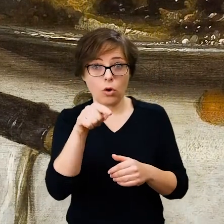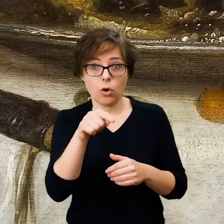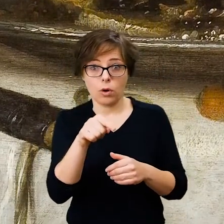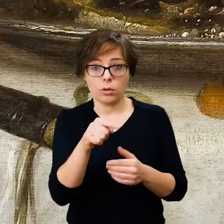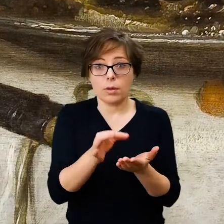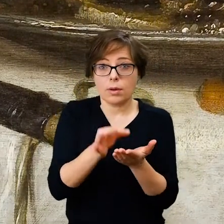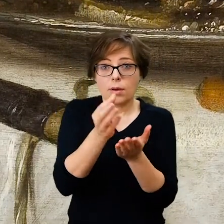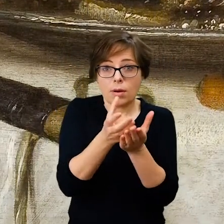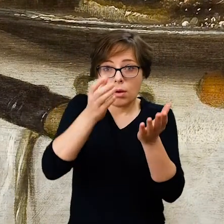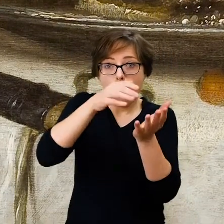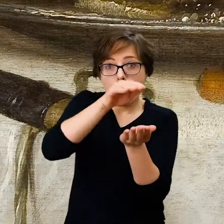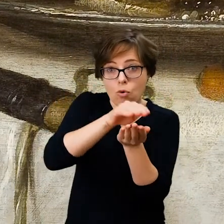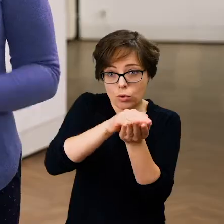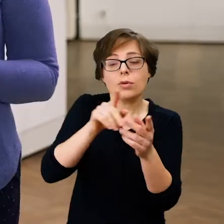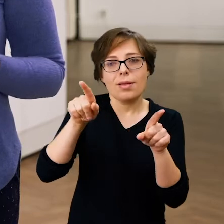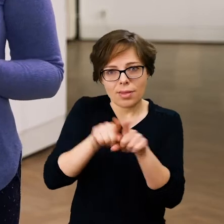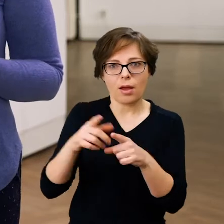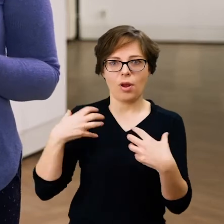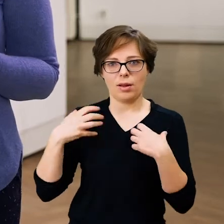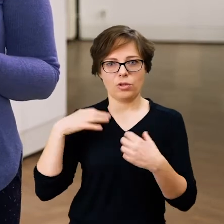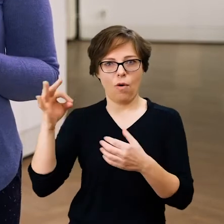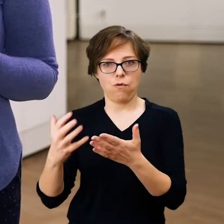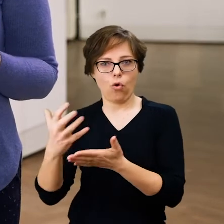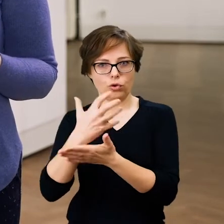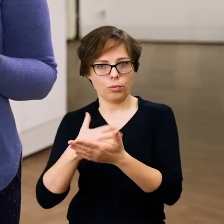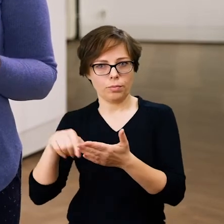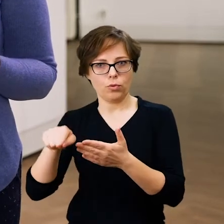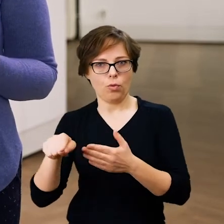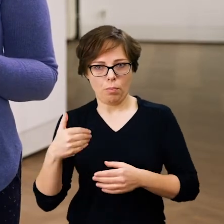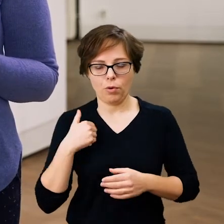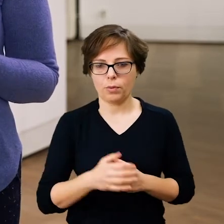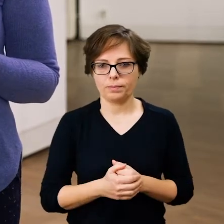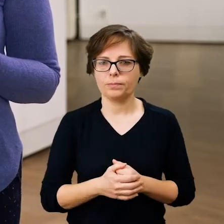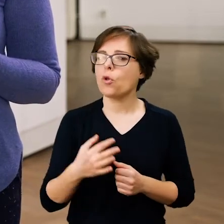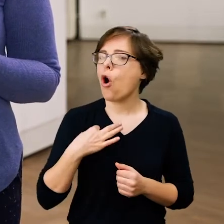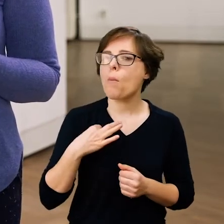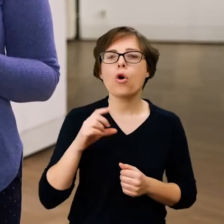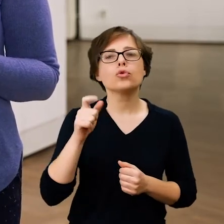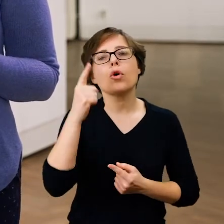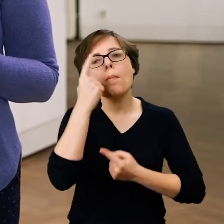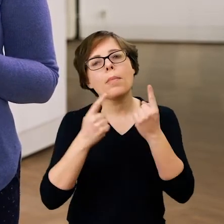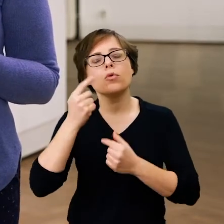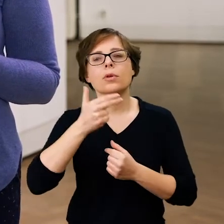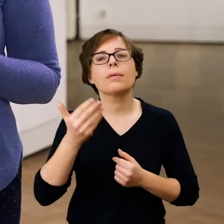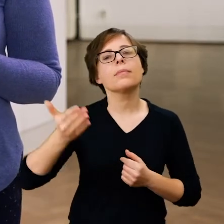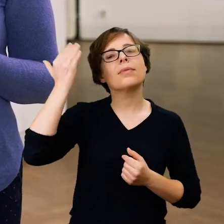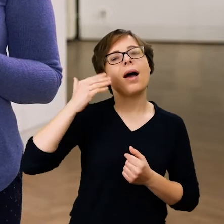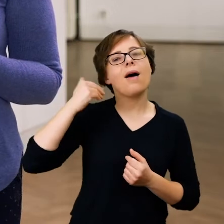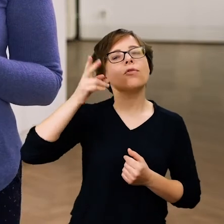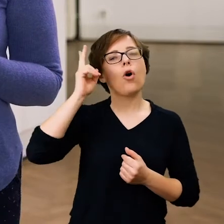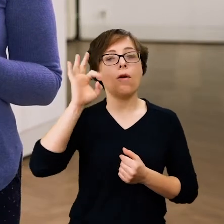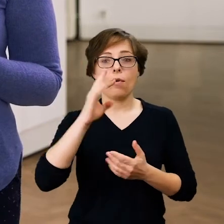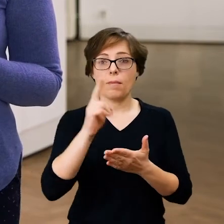zbiorów artysty. Niezależnie od tego, co myślimy o dawnym malarstwie holenderskim,